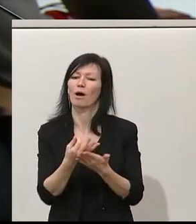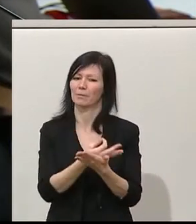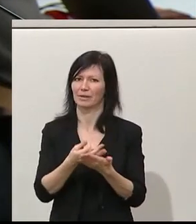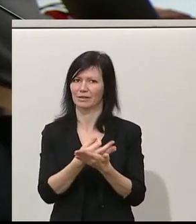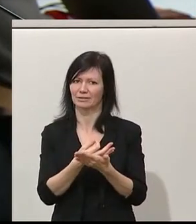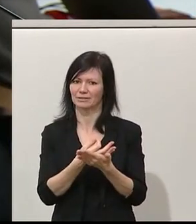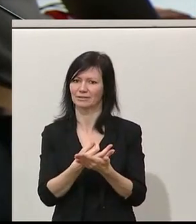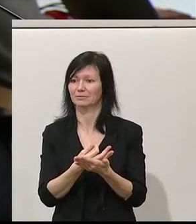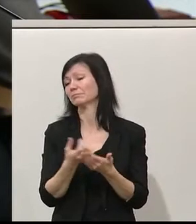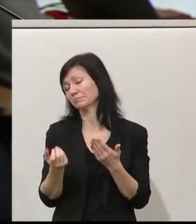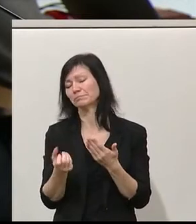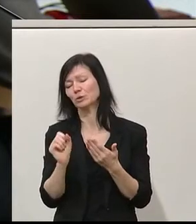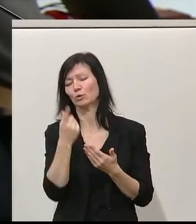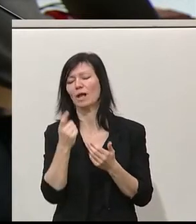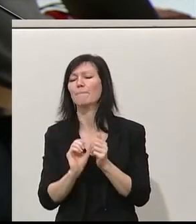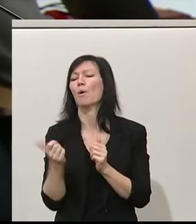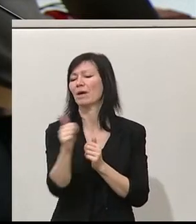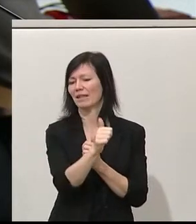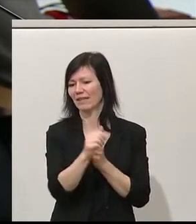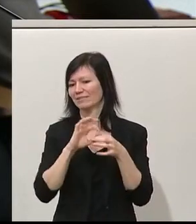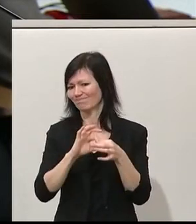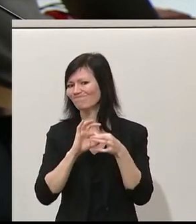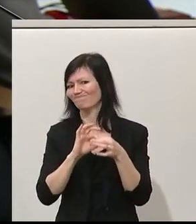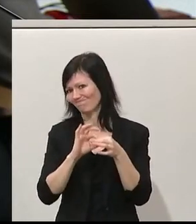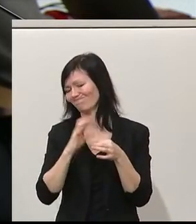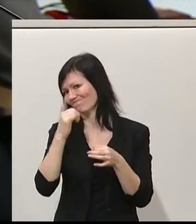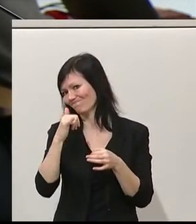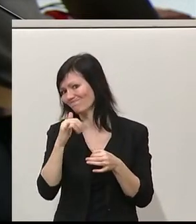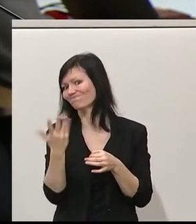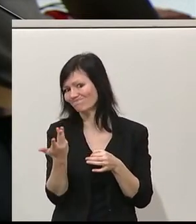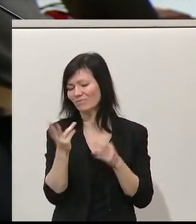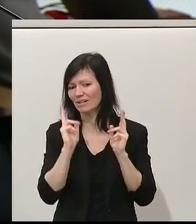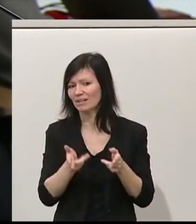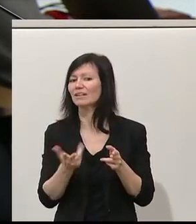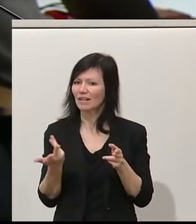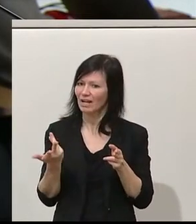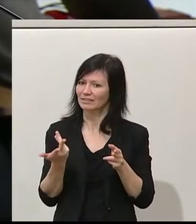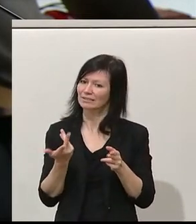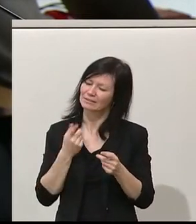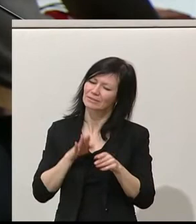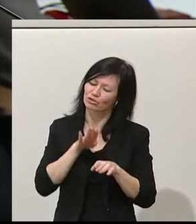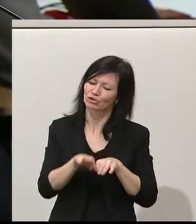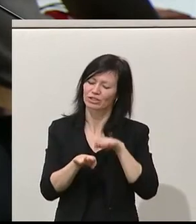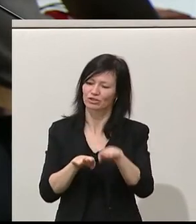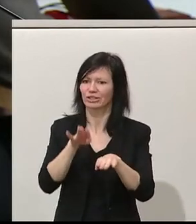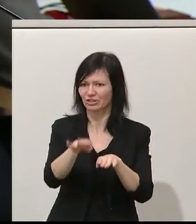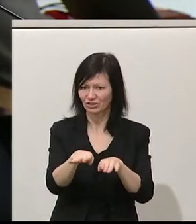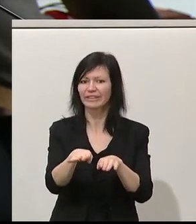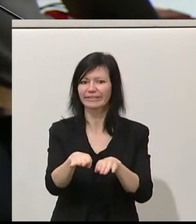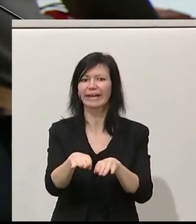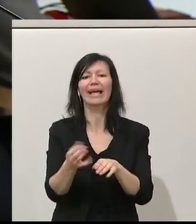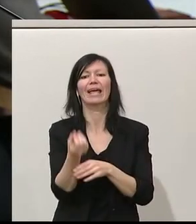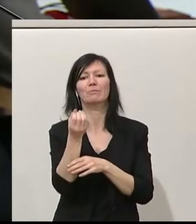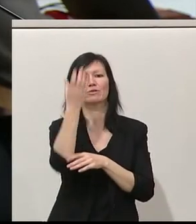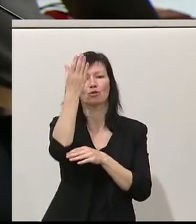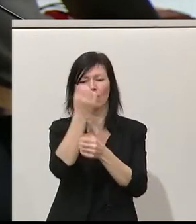Schlüsselthema Mobilität voranzukommen und die nächsten Schritte Richtung Emissionsfreiheit zu machen im ganzen Sektor